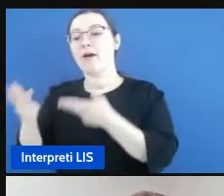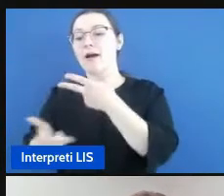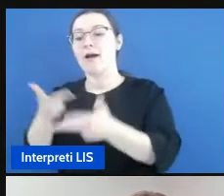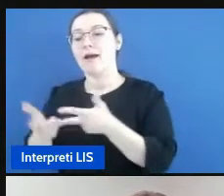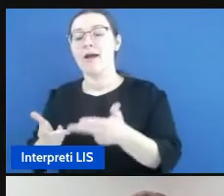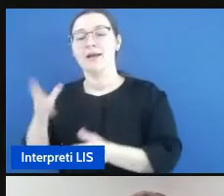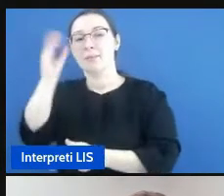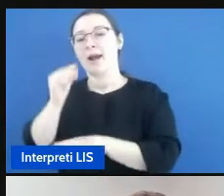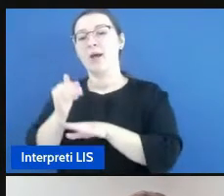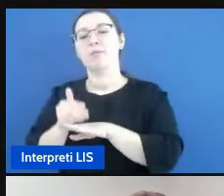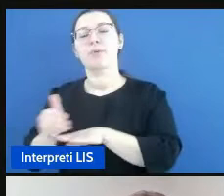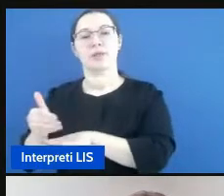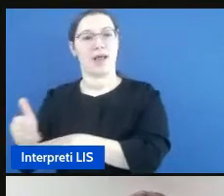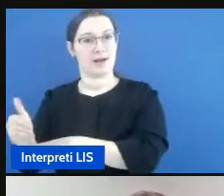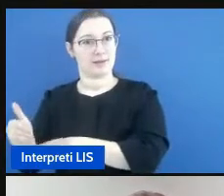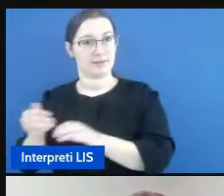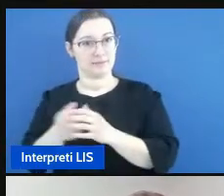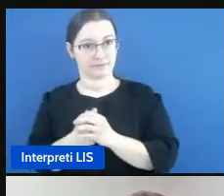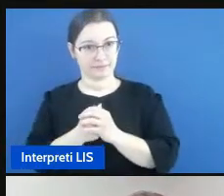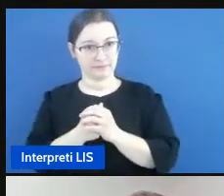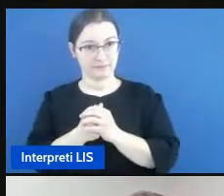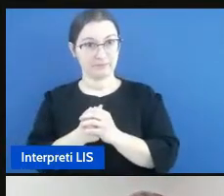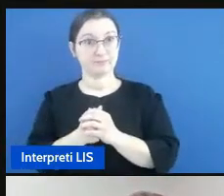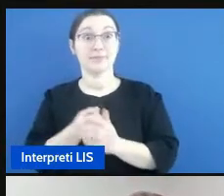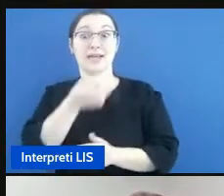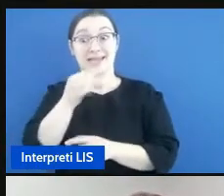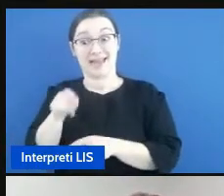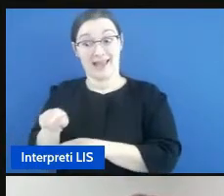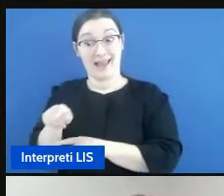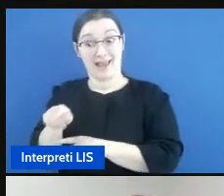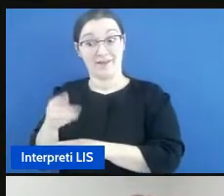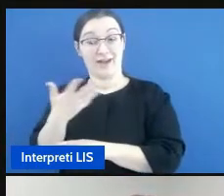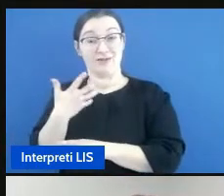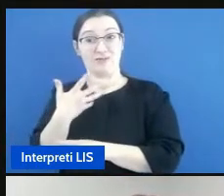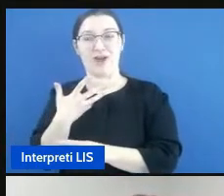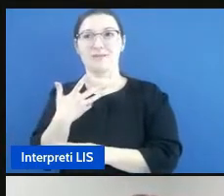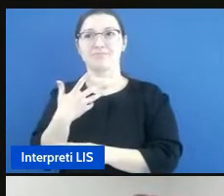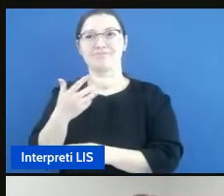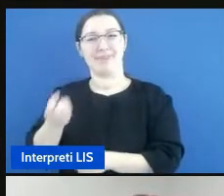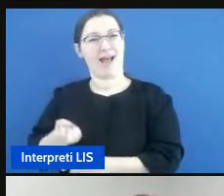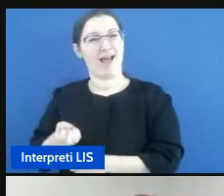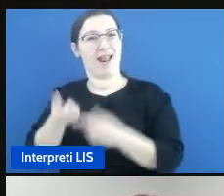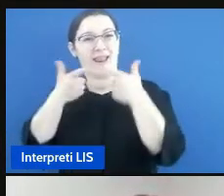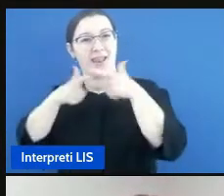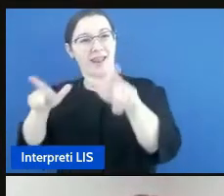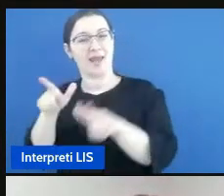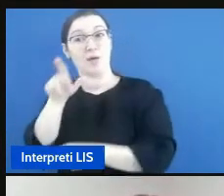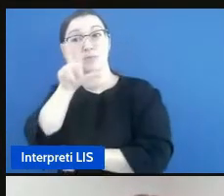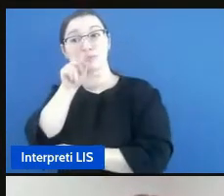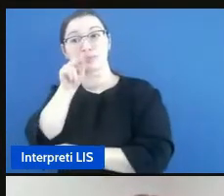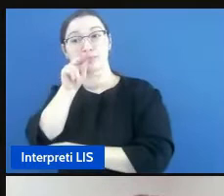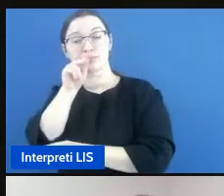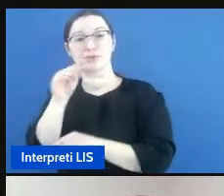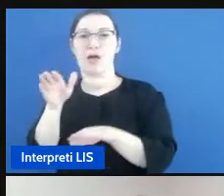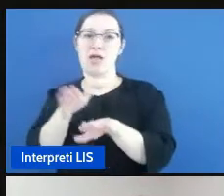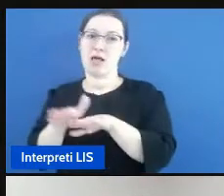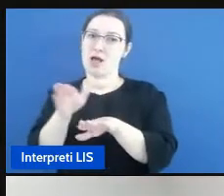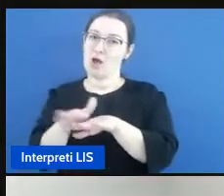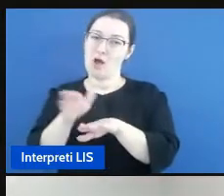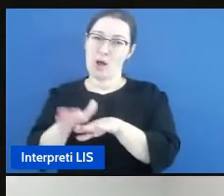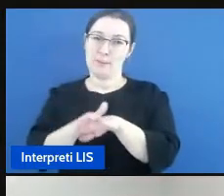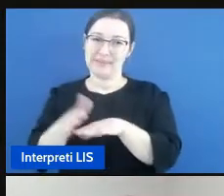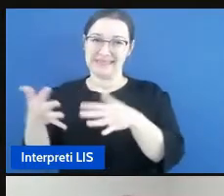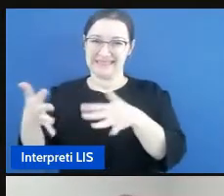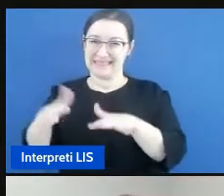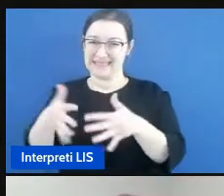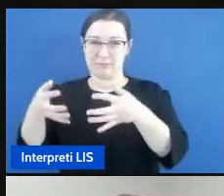e che ha una scarsa competenza nella lingua orale infine un gruppo di adolescenti